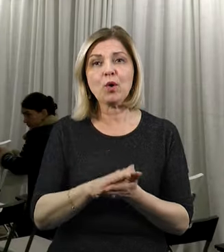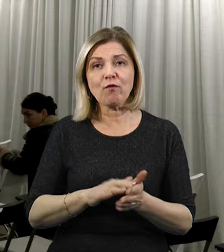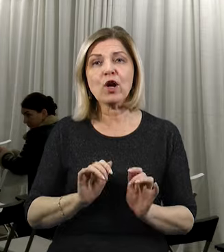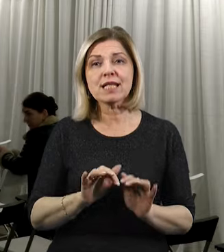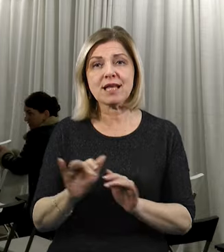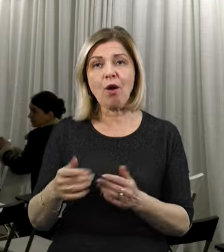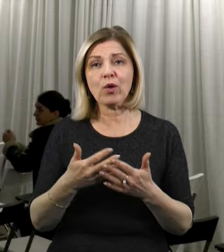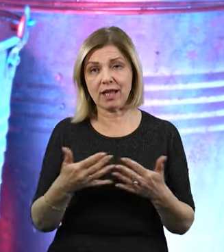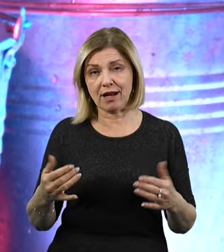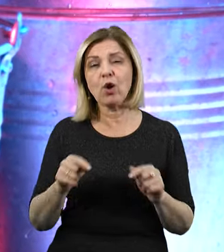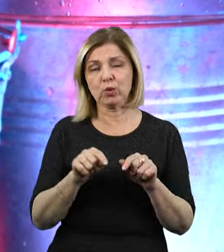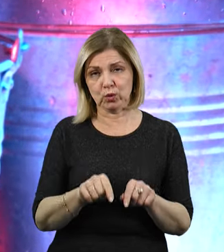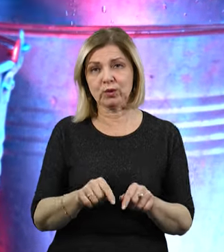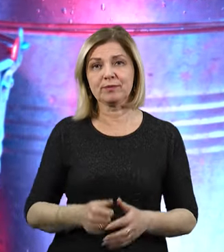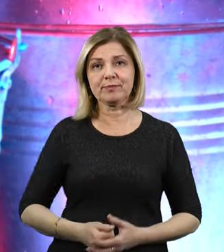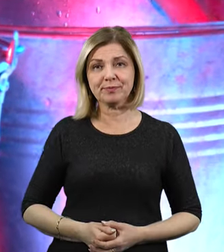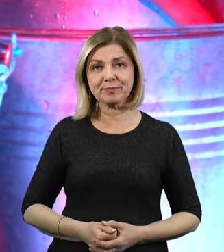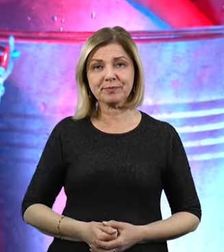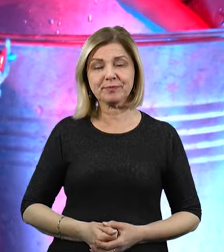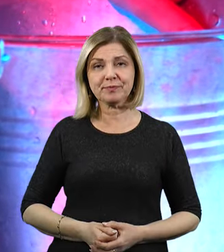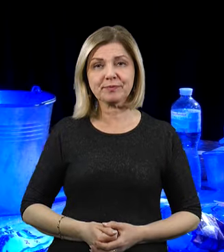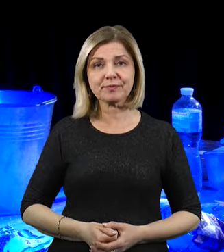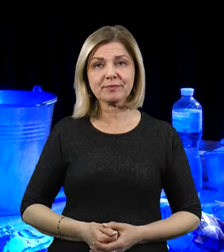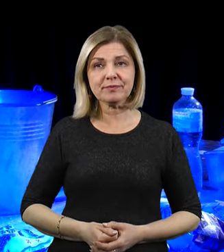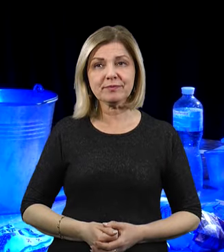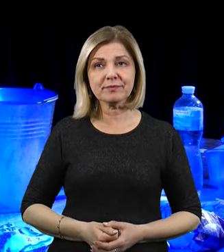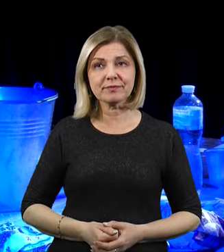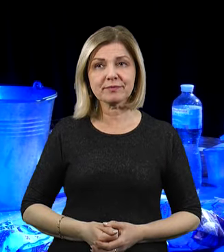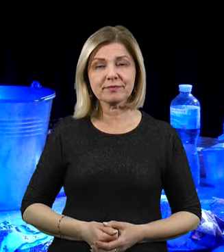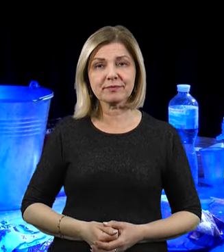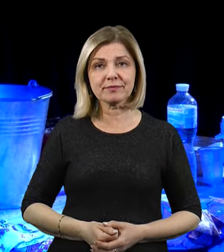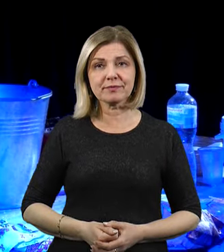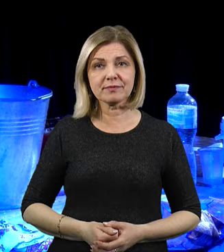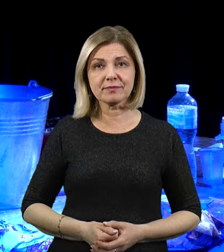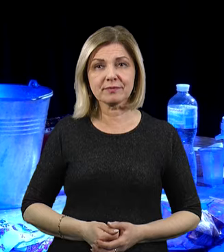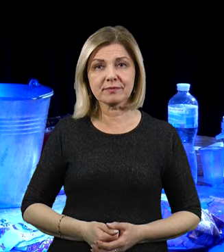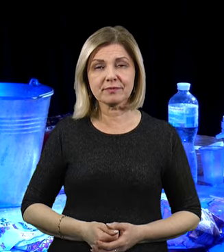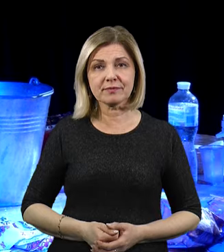говорить Олексєєв. Назарій Рубаняк, Роман Волинський, Суспільне, новини Миколаїв.